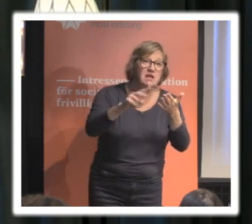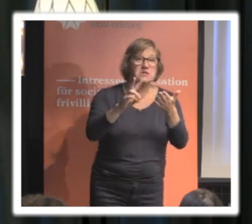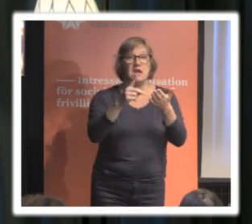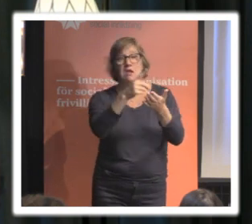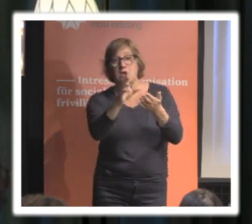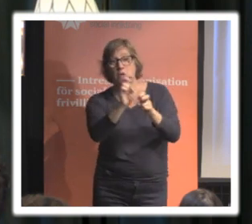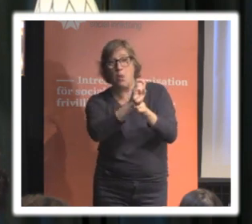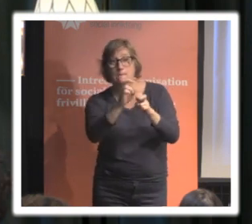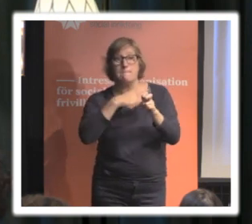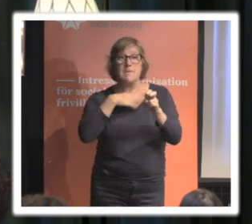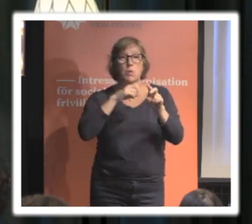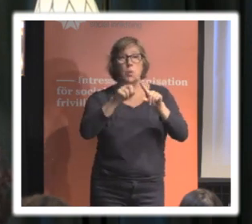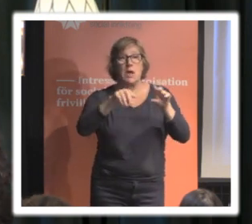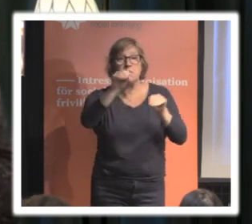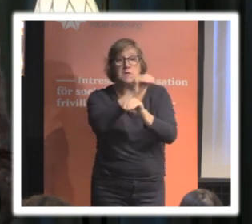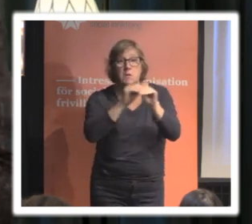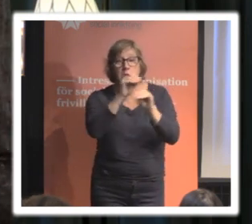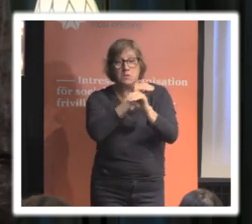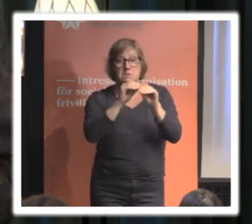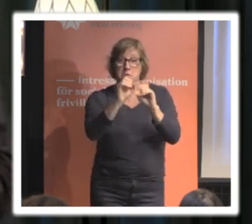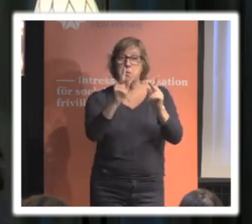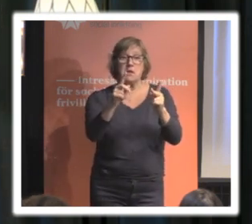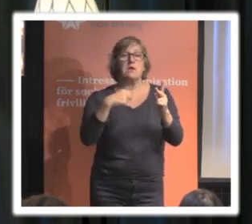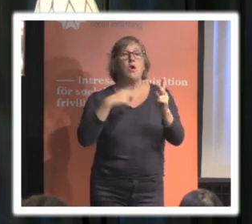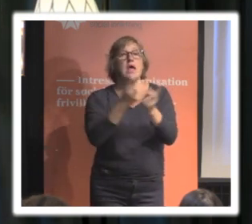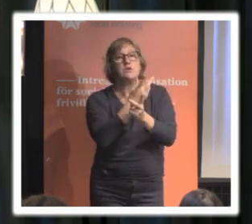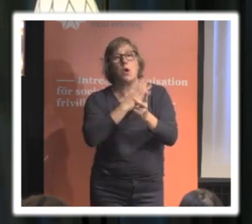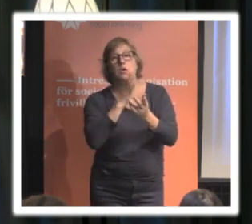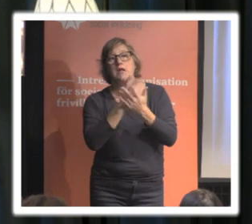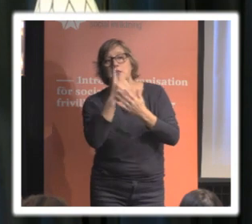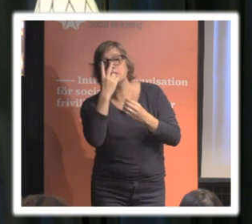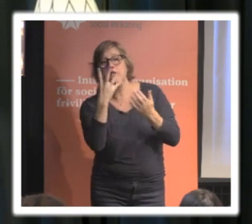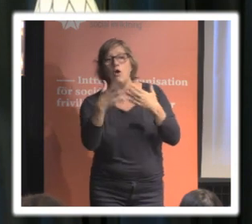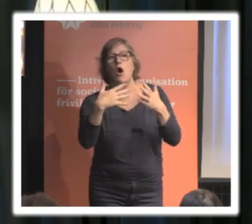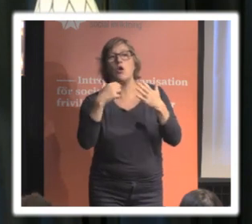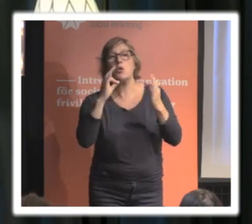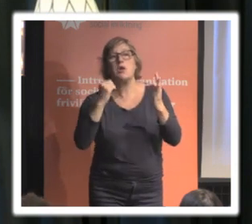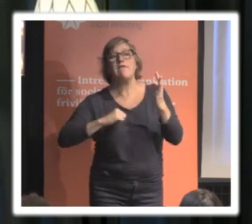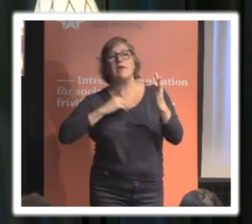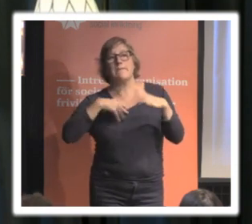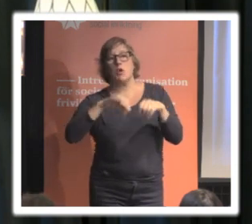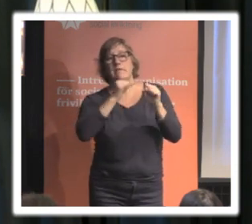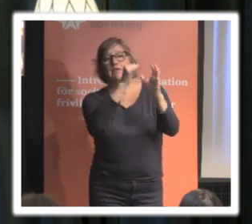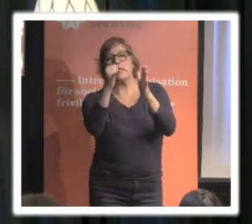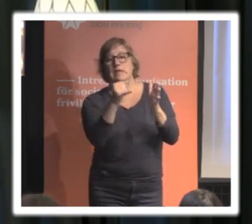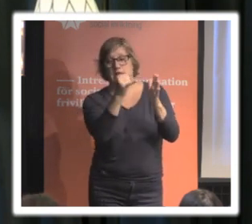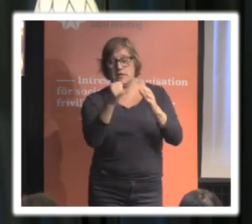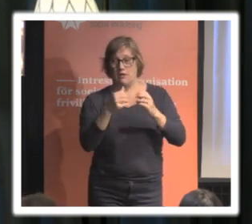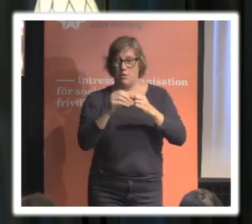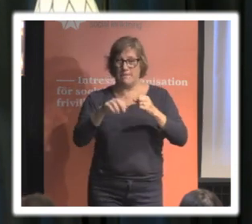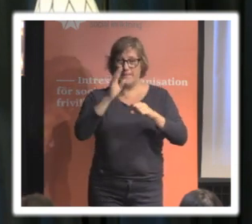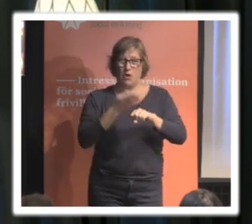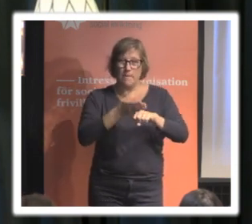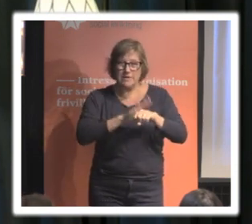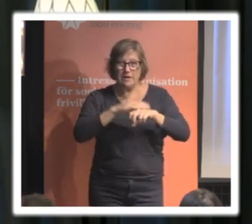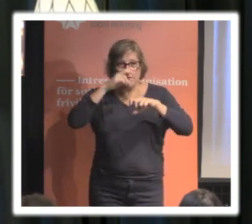för jag har en rätt till insyn i vad de gör. När datasystem har blivit ännu mer komplicerade och mer pengar har lagts